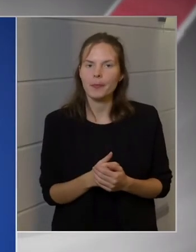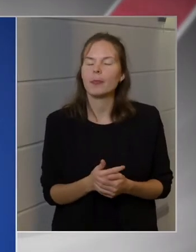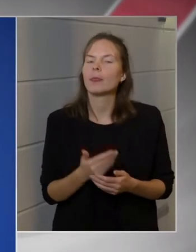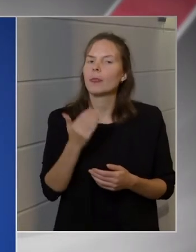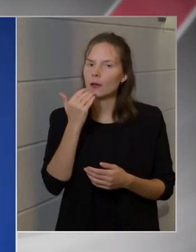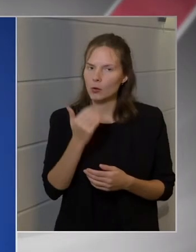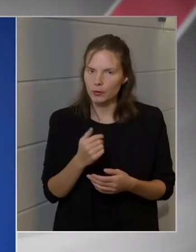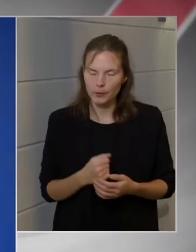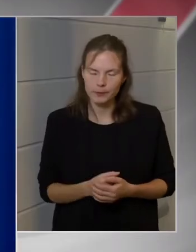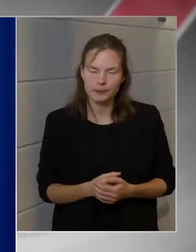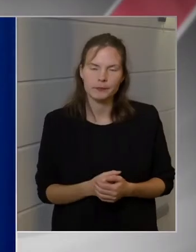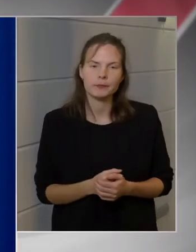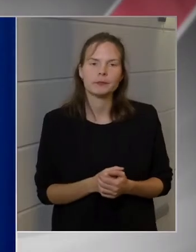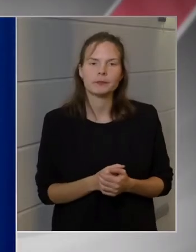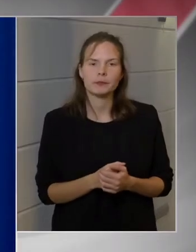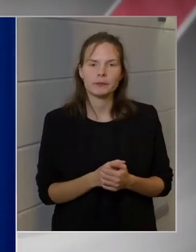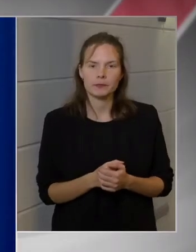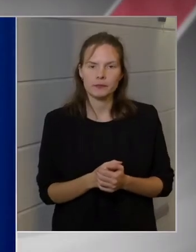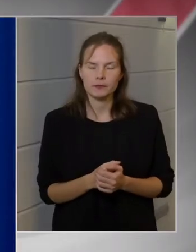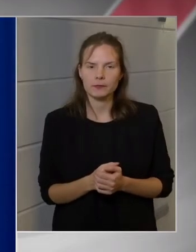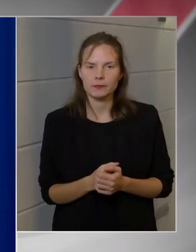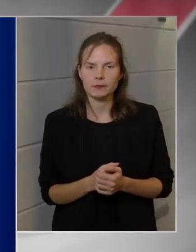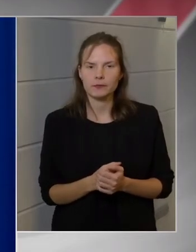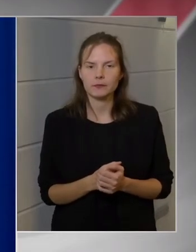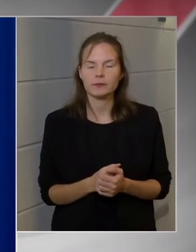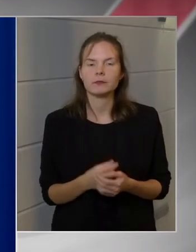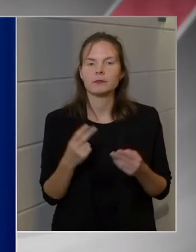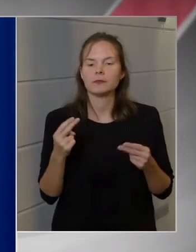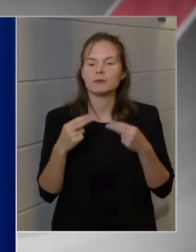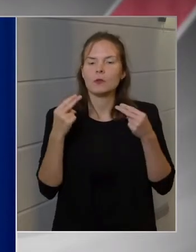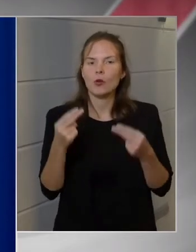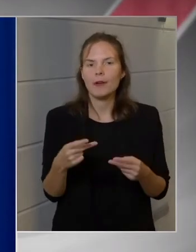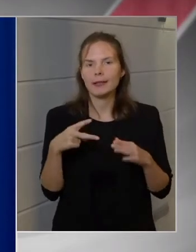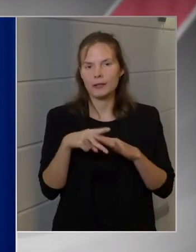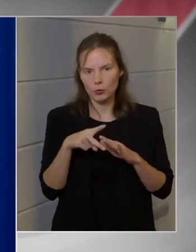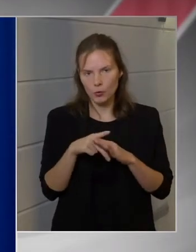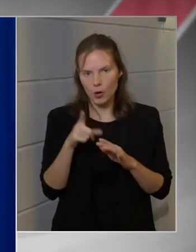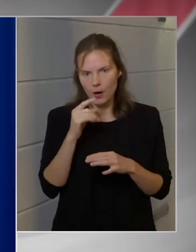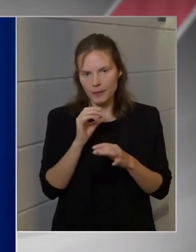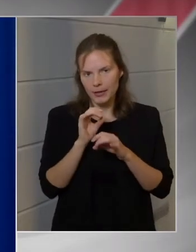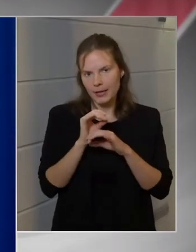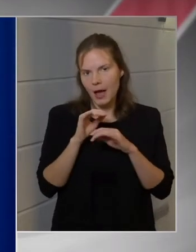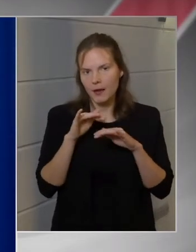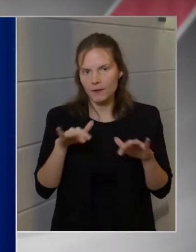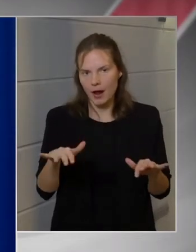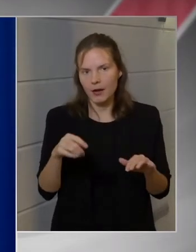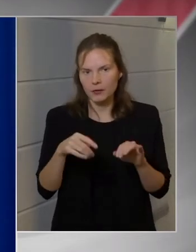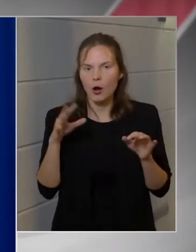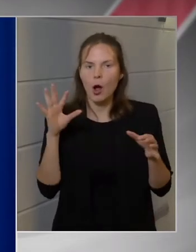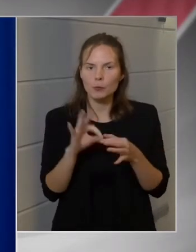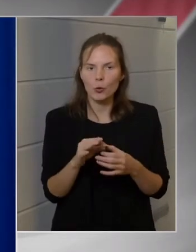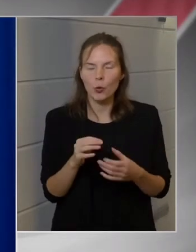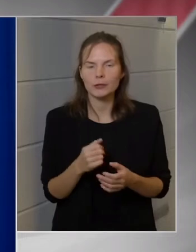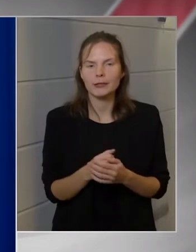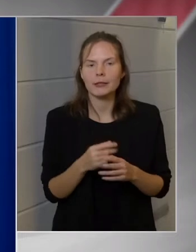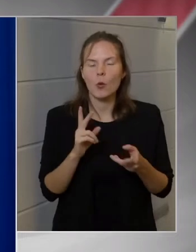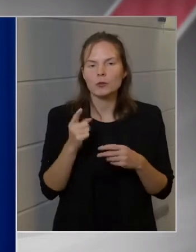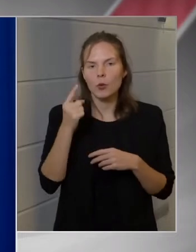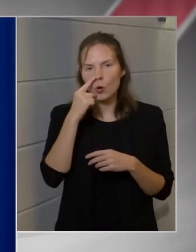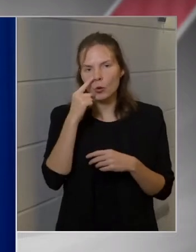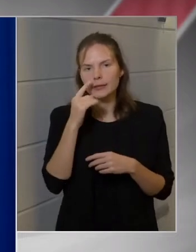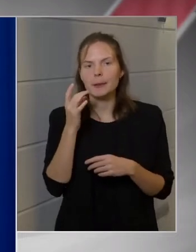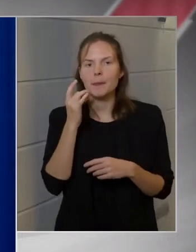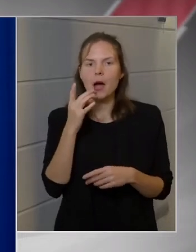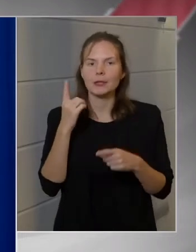Köszönöm. Egy következő dolog, ami szintén még a járványhoz kapcsolódik, hogy oroszi